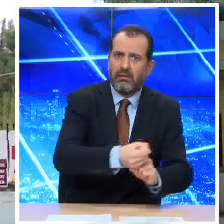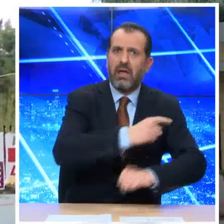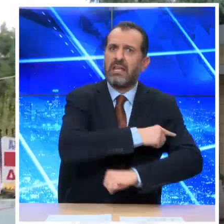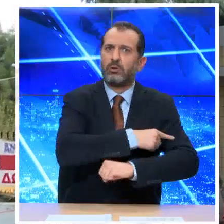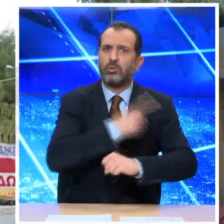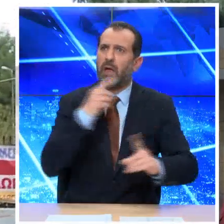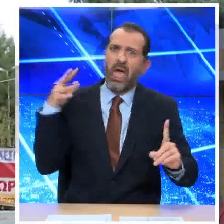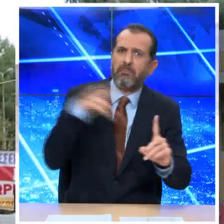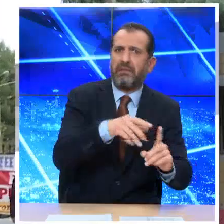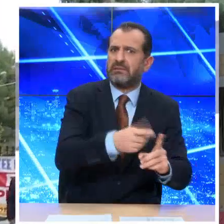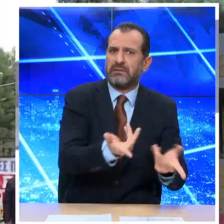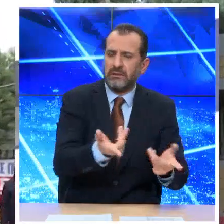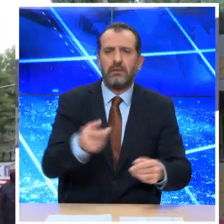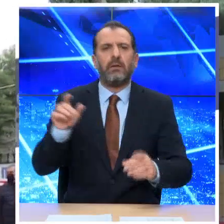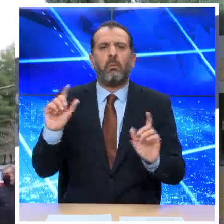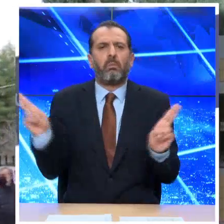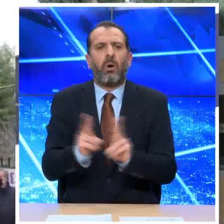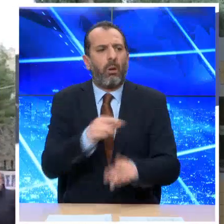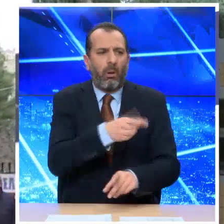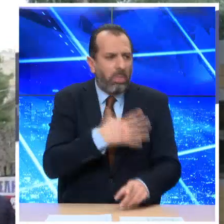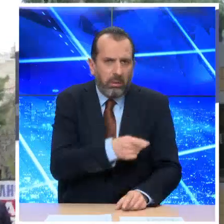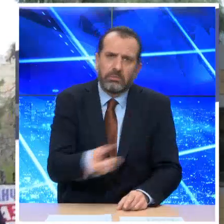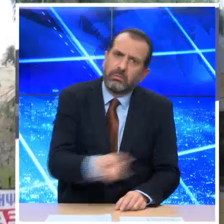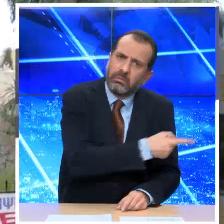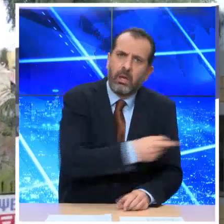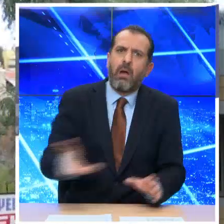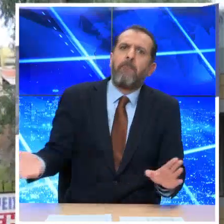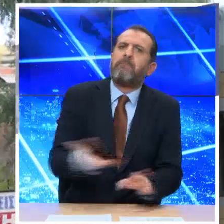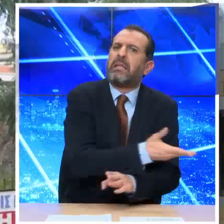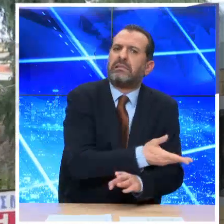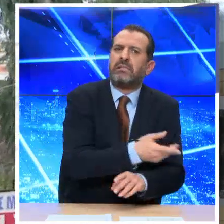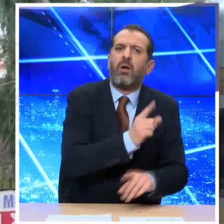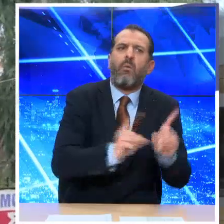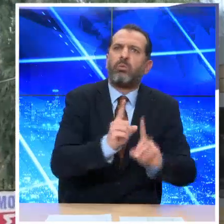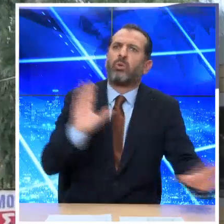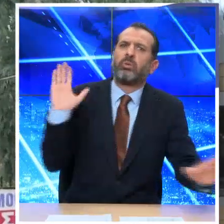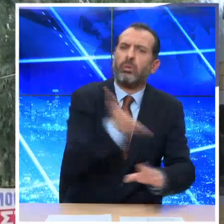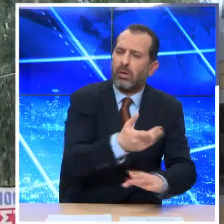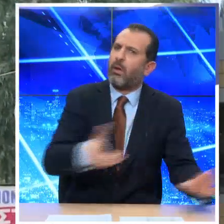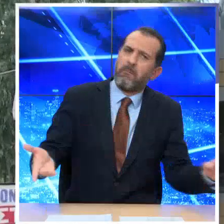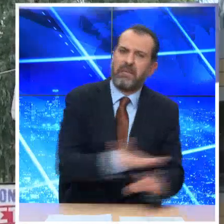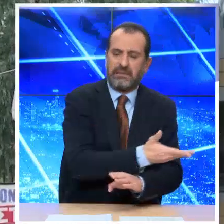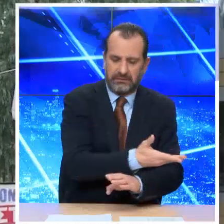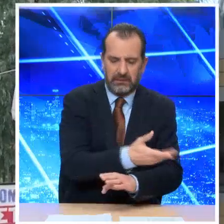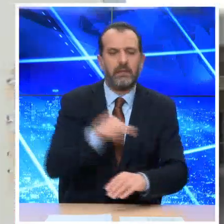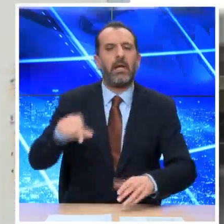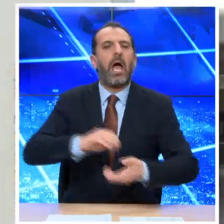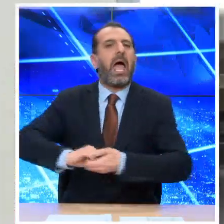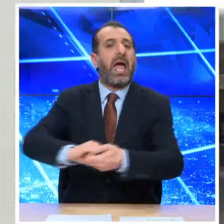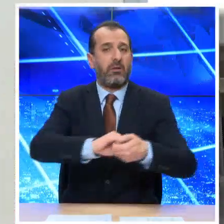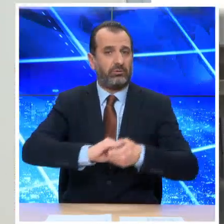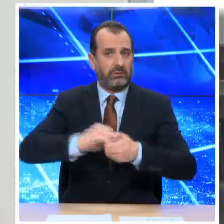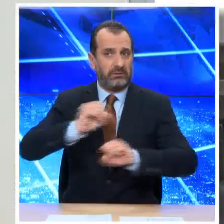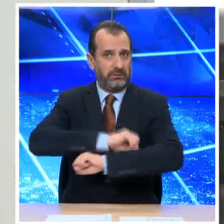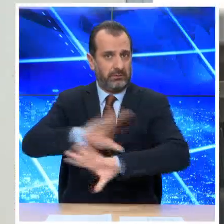που δέχθηκε την επίθεση, περιορίστηκε να της προτείνει απλά να κινηθεί νομικά απέναντι στο δράστη. Σε ανακοίνωσή της, η